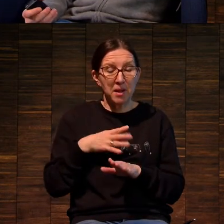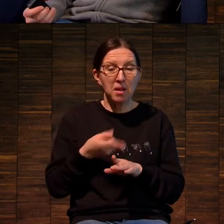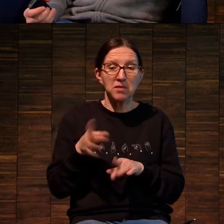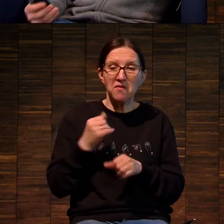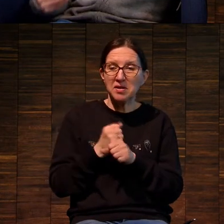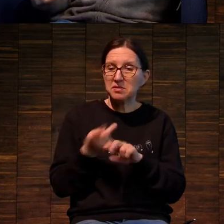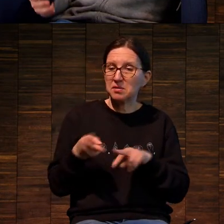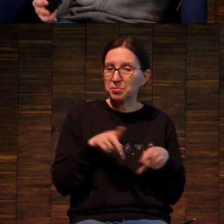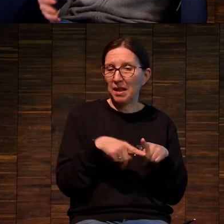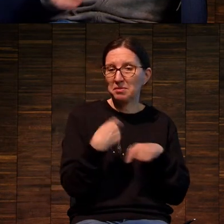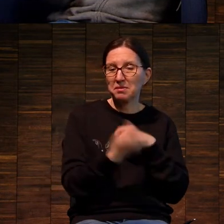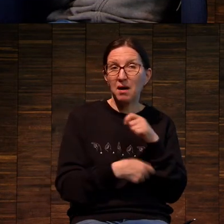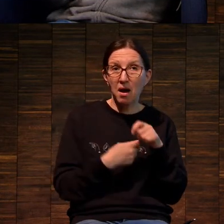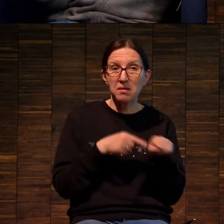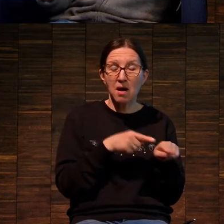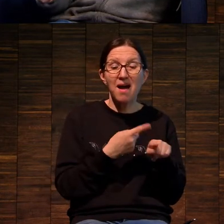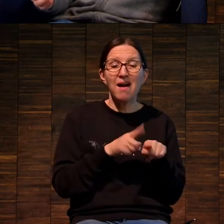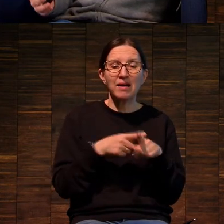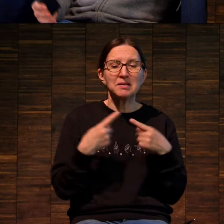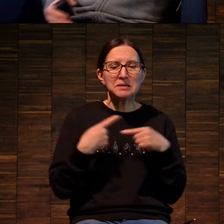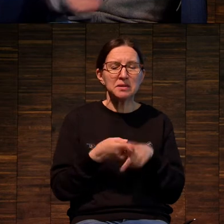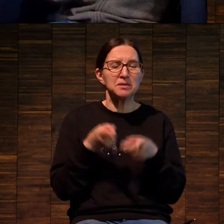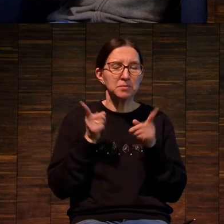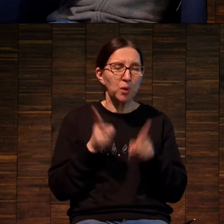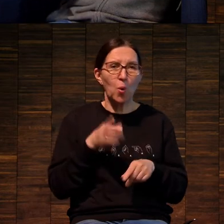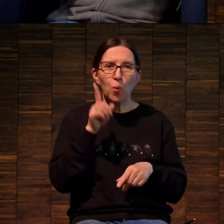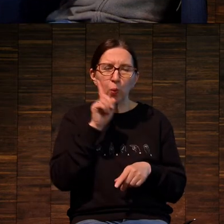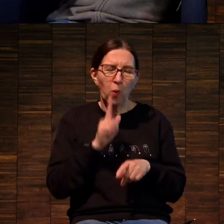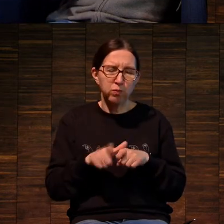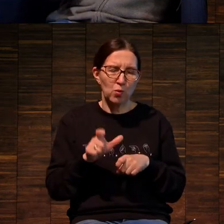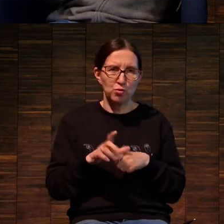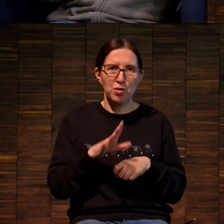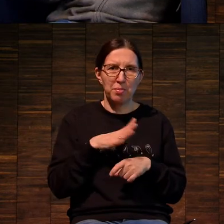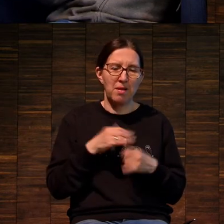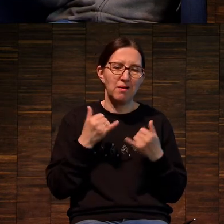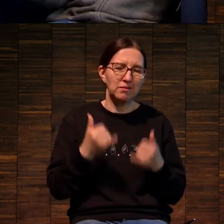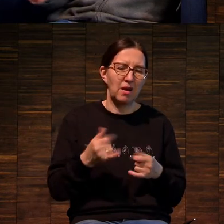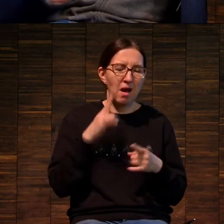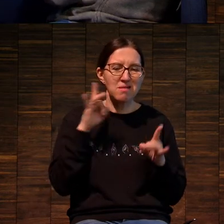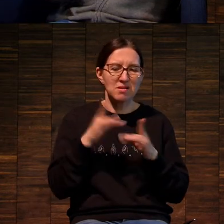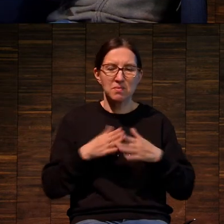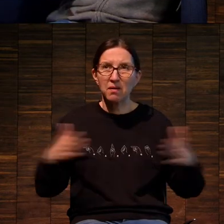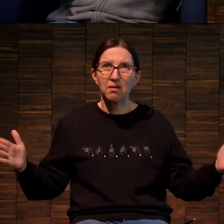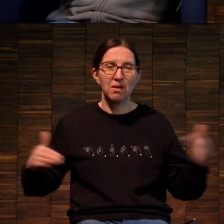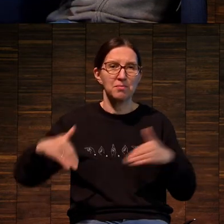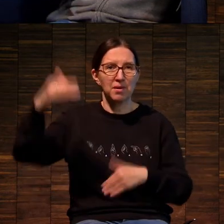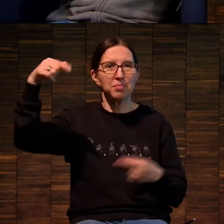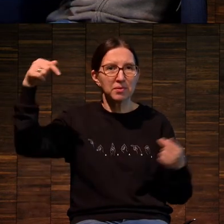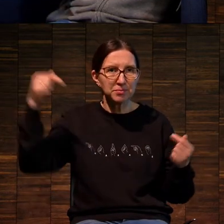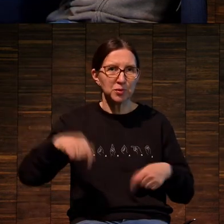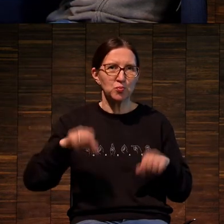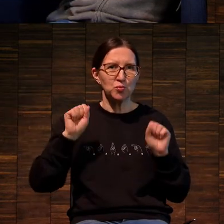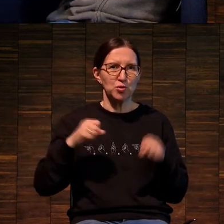холстах. Это техника, которая максимально удобна была для больших форматов, для